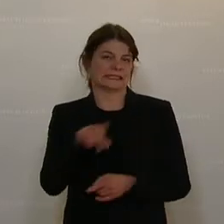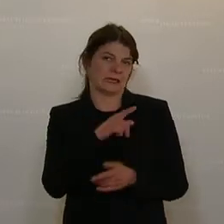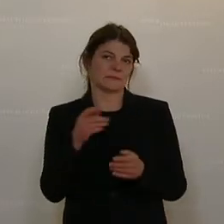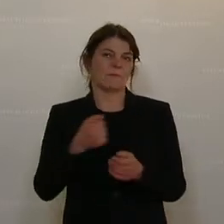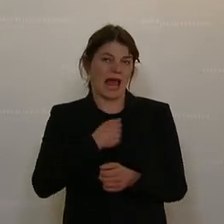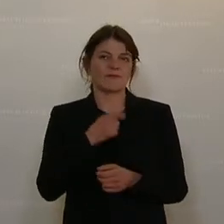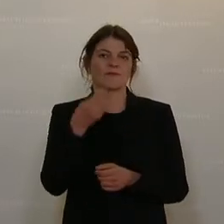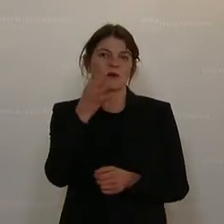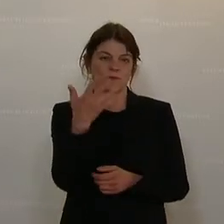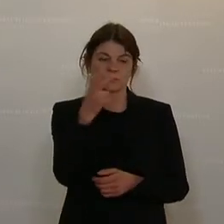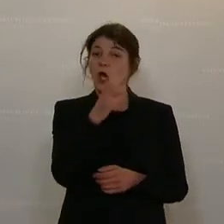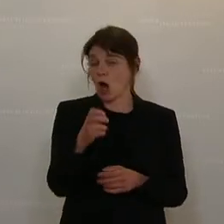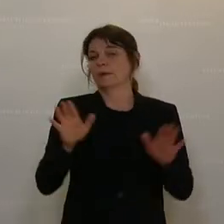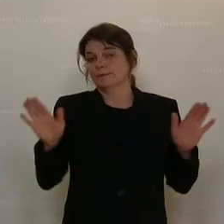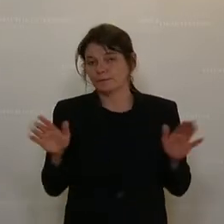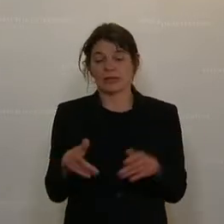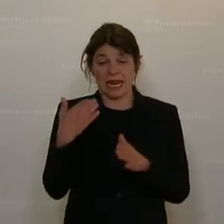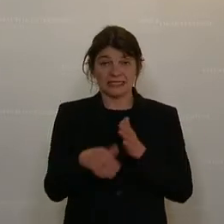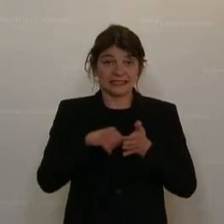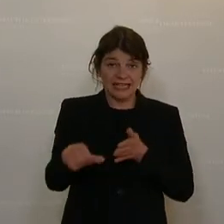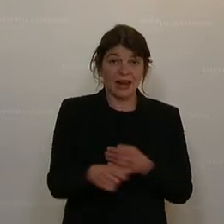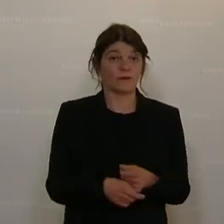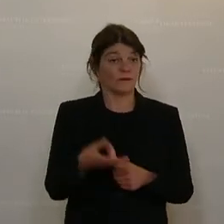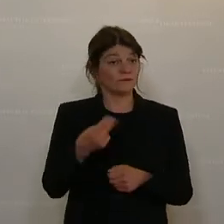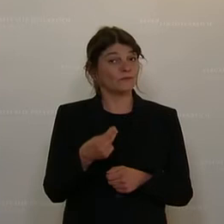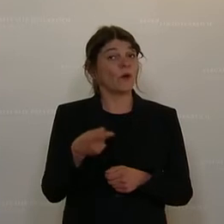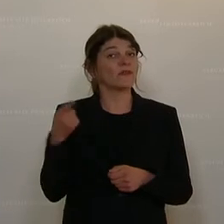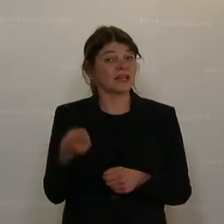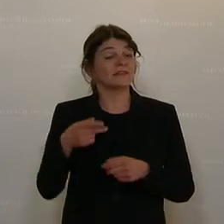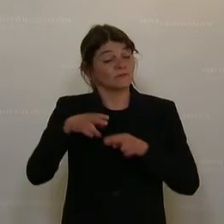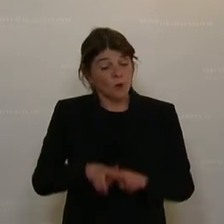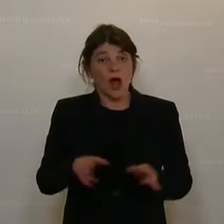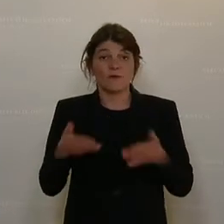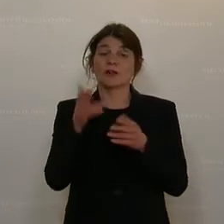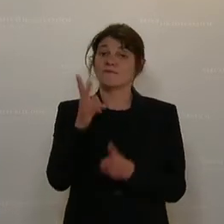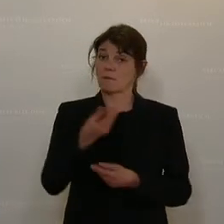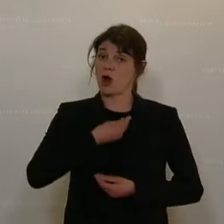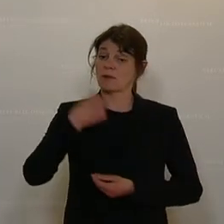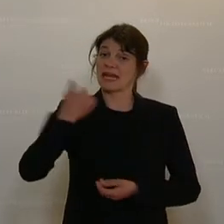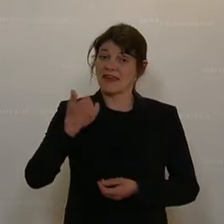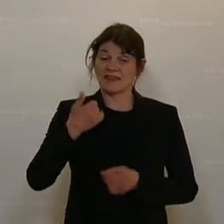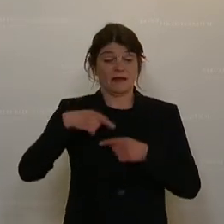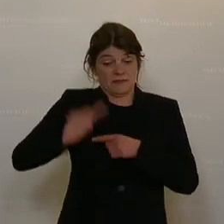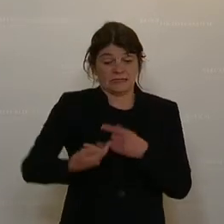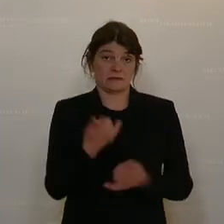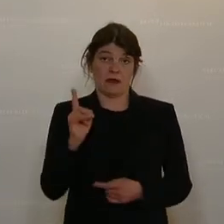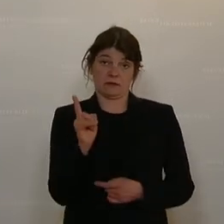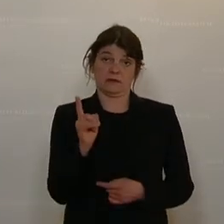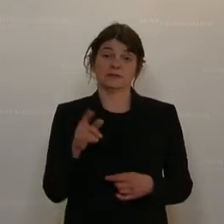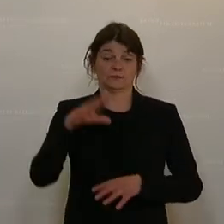Selbstbehalt von 450 Euro. Die letzte Zahlung aus den zugesagten Förderungen erhält die Familie im Jänner des folgenden Jahres.